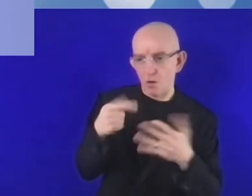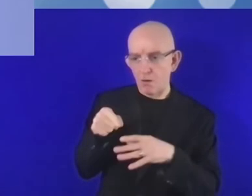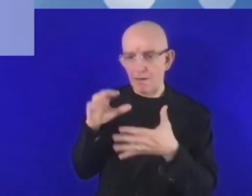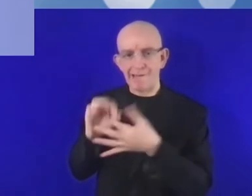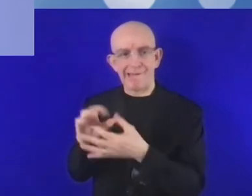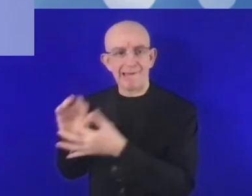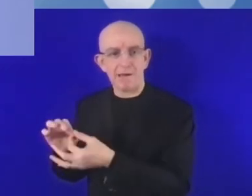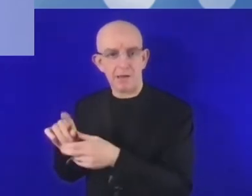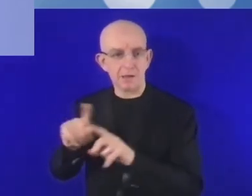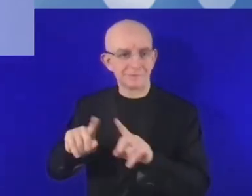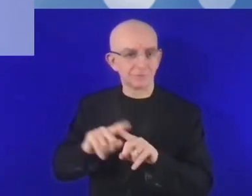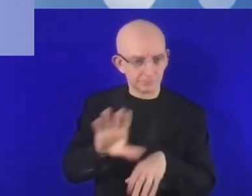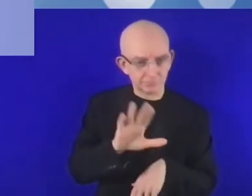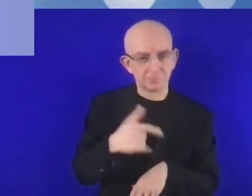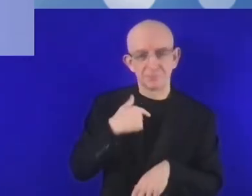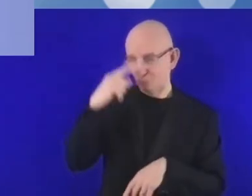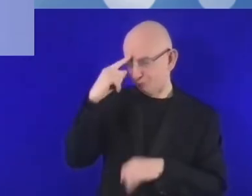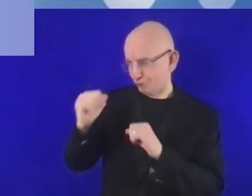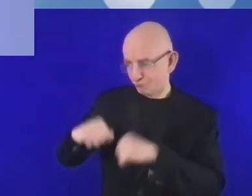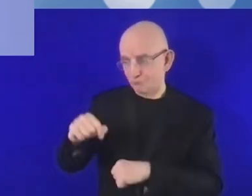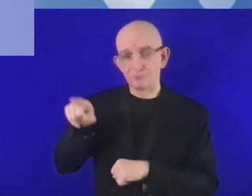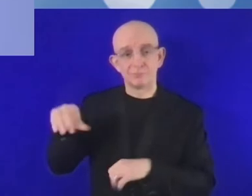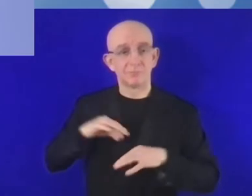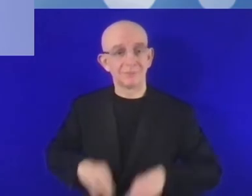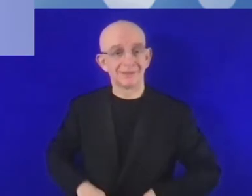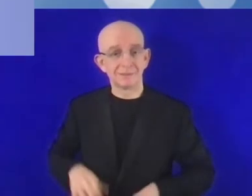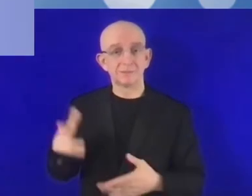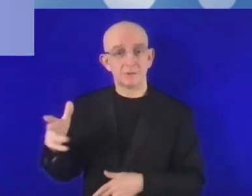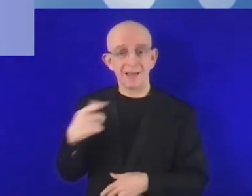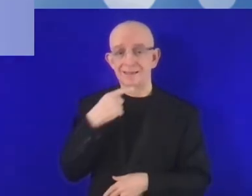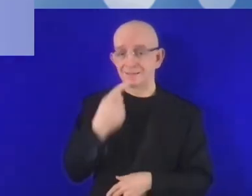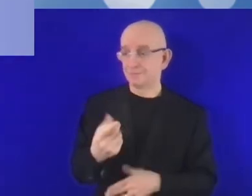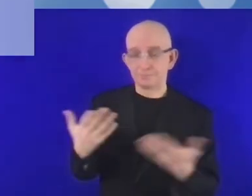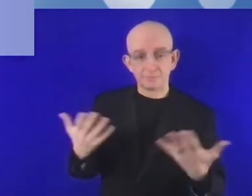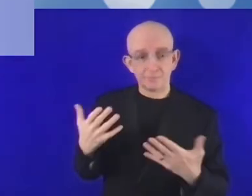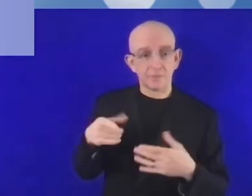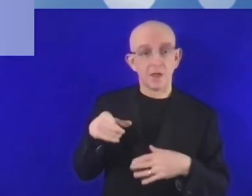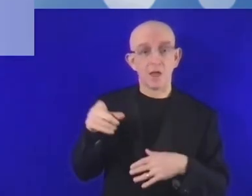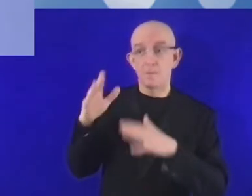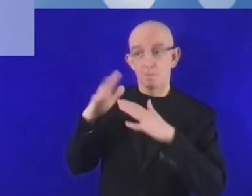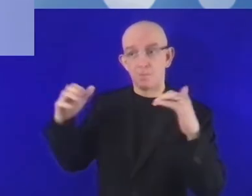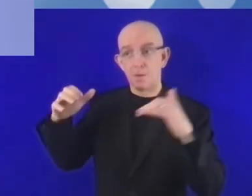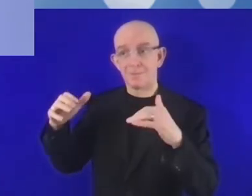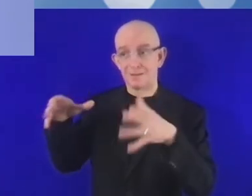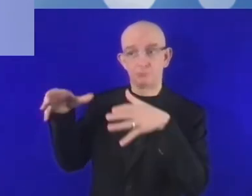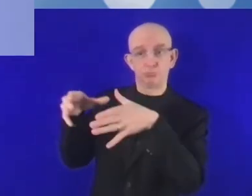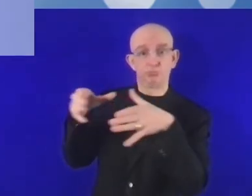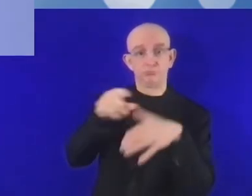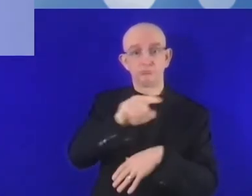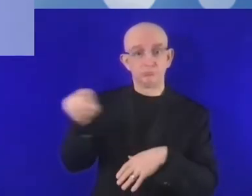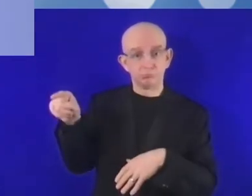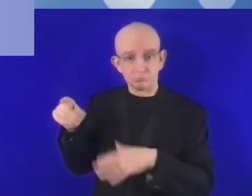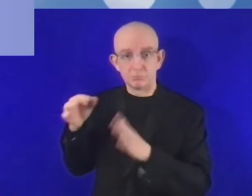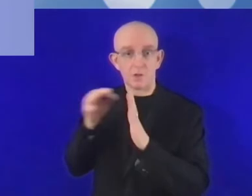z tym, co zostało wcześniej powiedziane, że potrzebujemy odpowiedniego udziału instytucji publicznych i zaangażowania